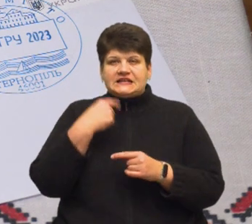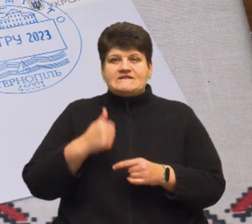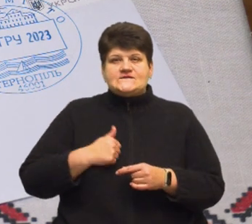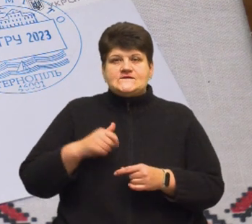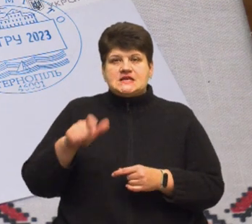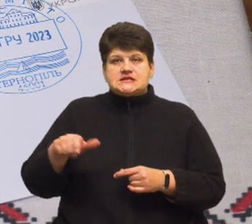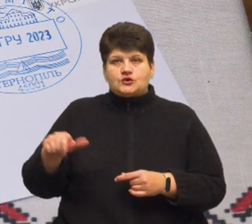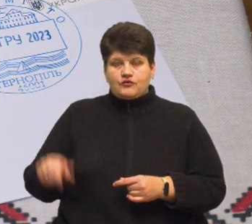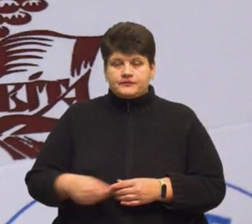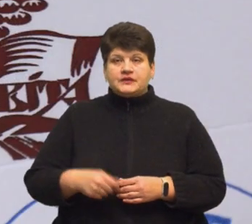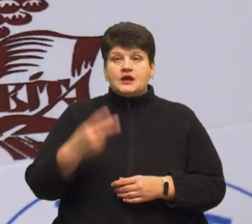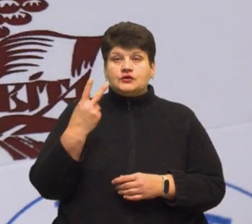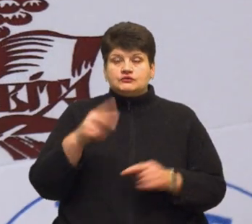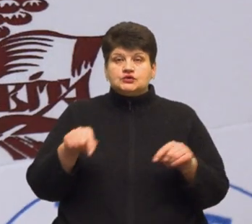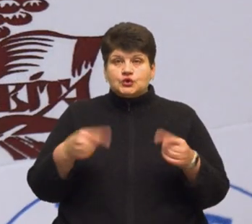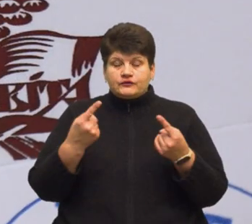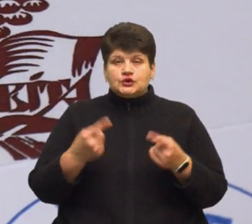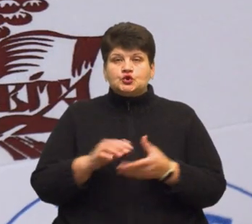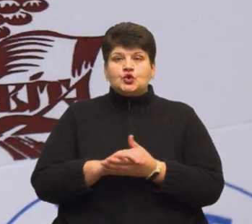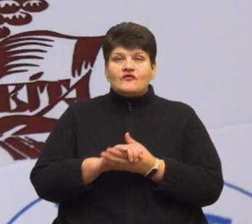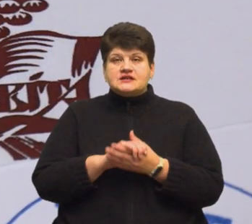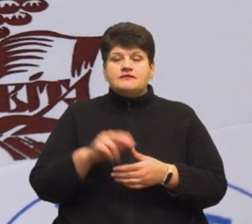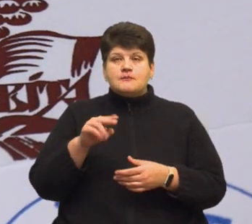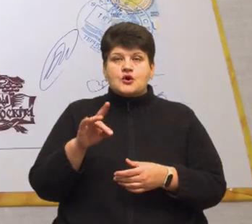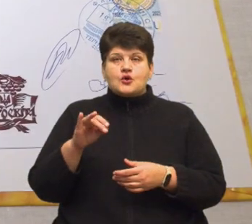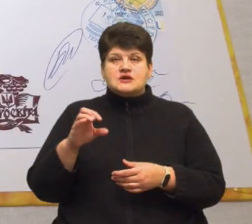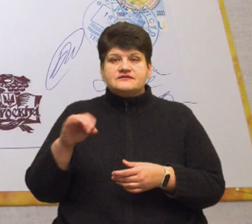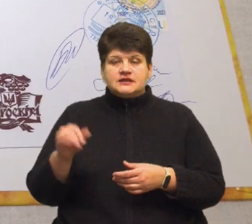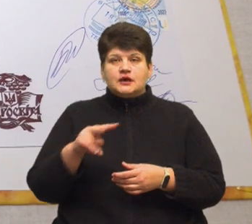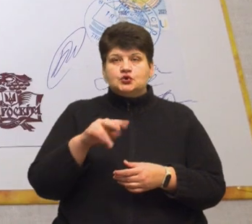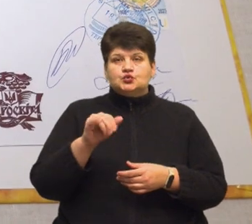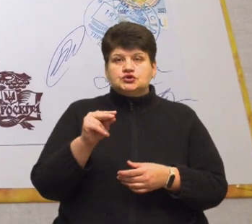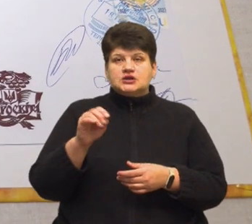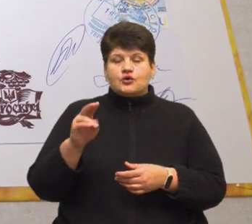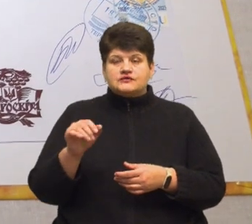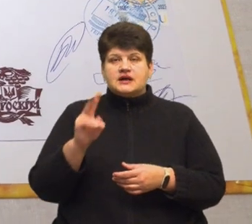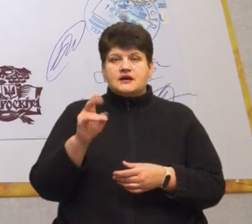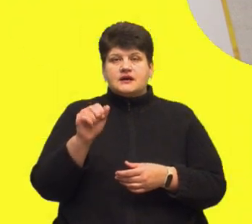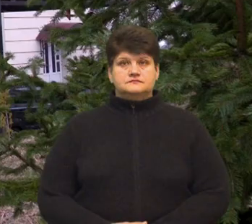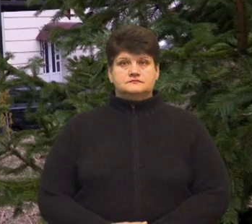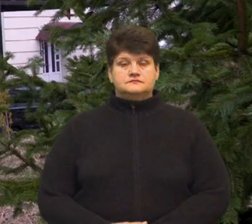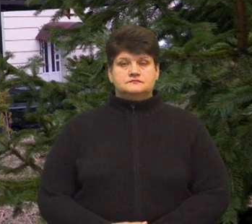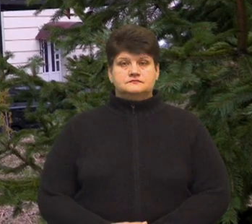Двох засновників Товариства «Просвіта» Степана Качалу та Володимира Лучаковського зобразили на конвертах та марках.